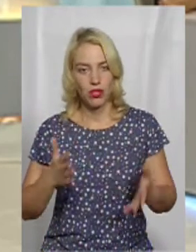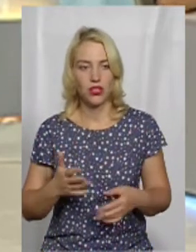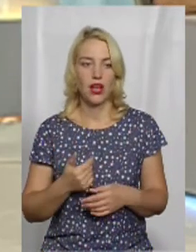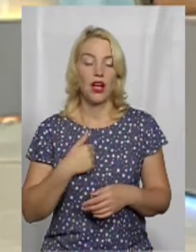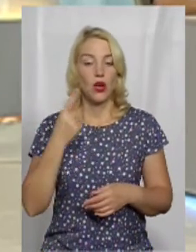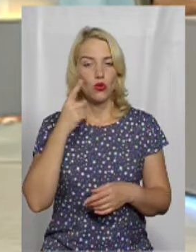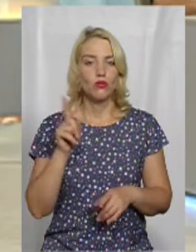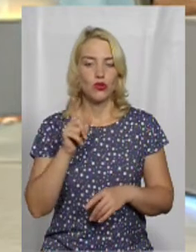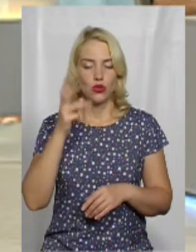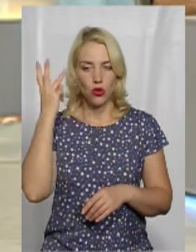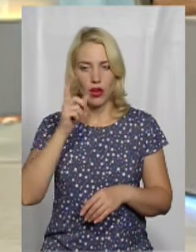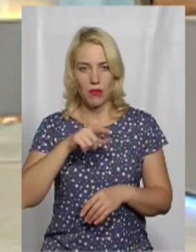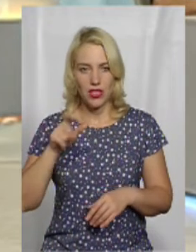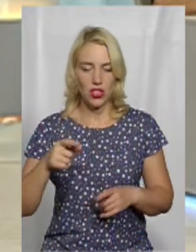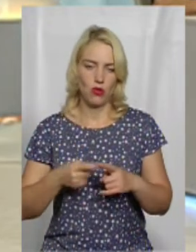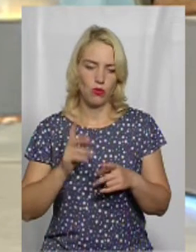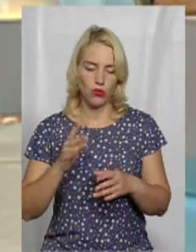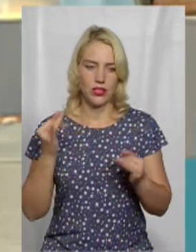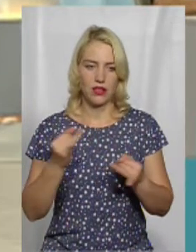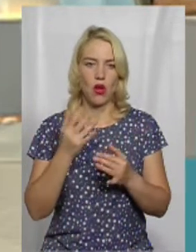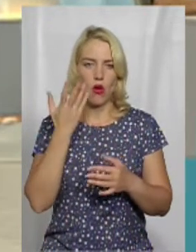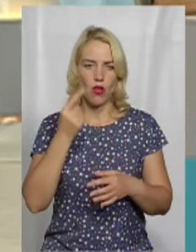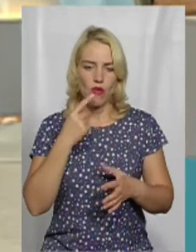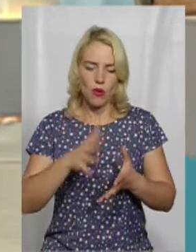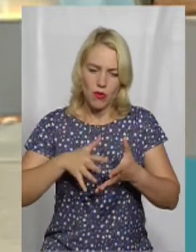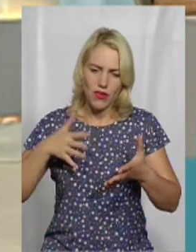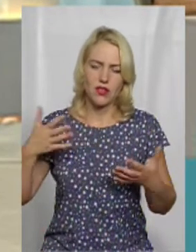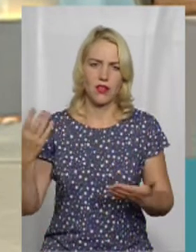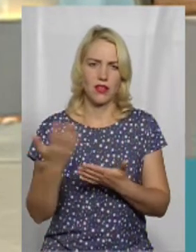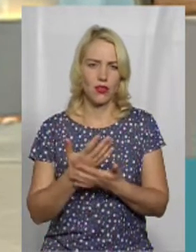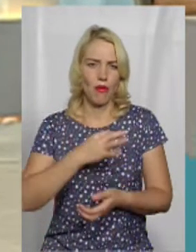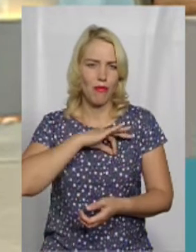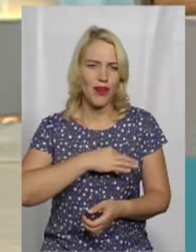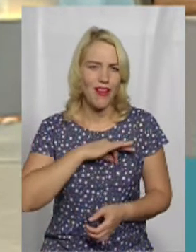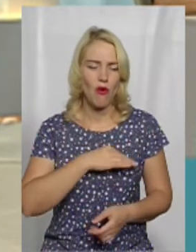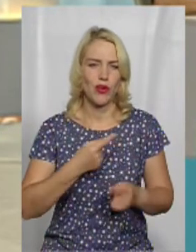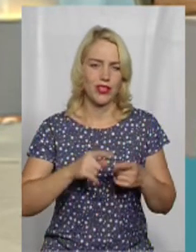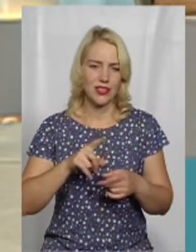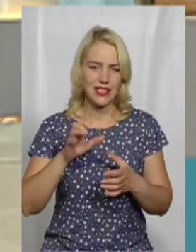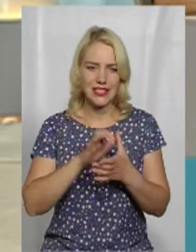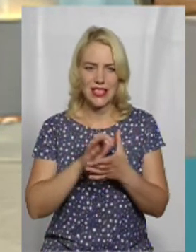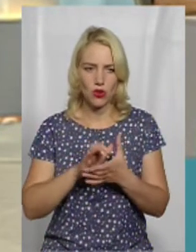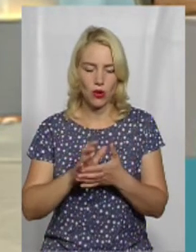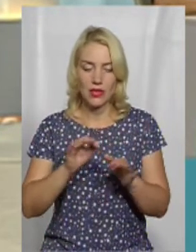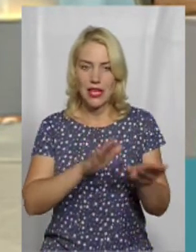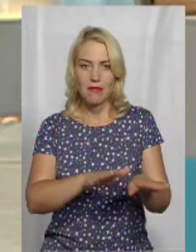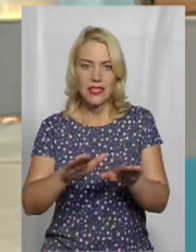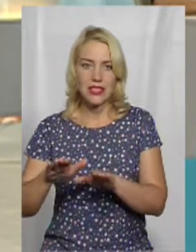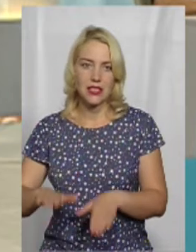думаю, буде цікавіше, тому що, ну, коли ми говоримо про повнометражний фільм, пригодницький, з знайомими повністю локаціями